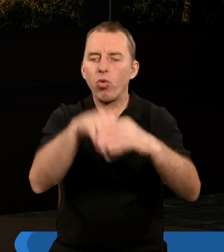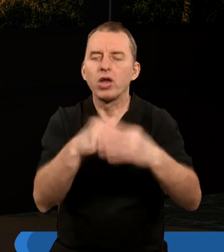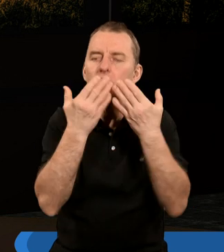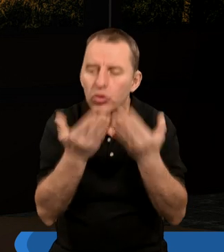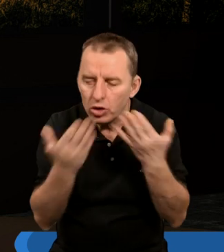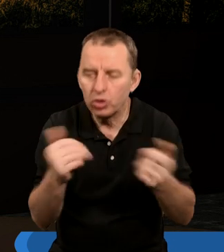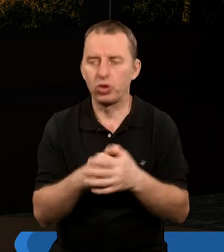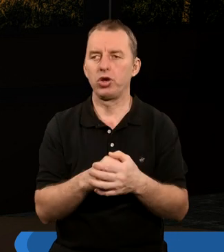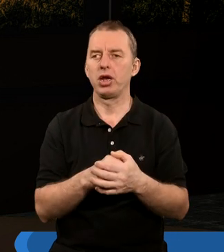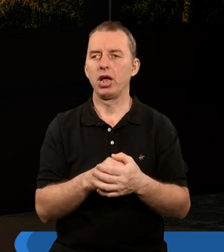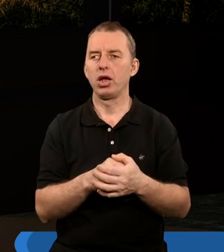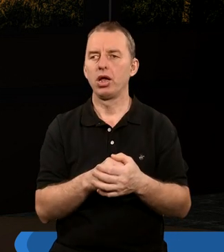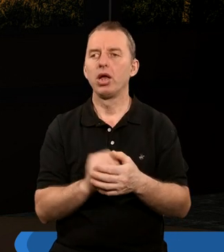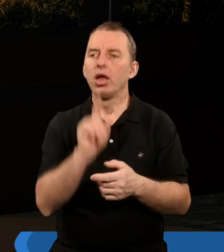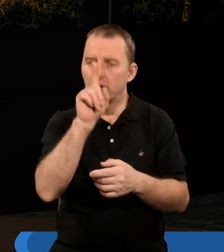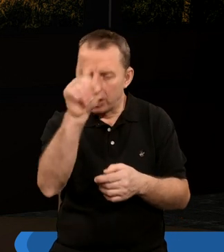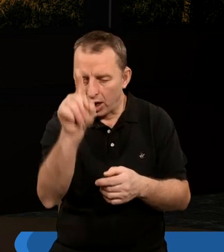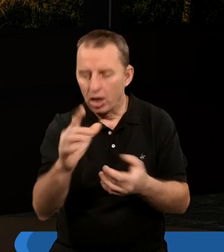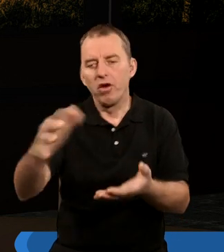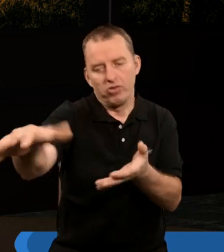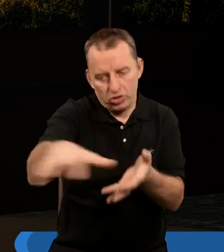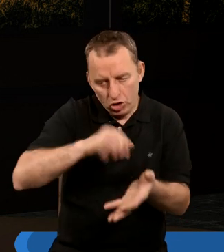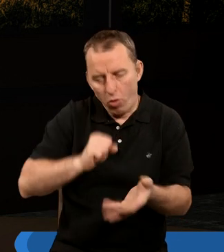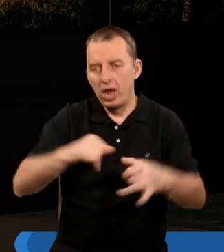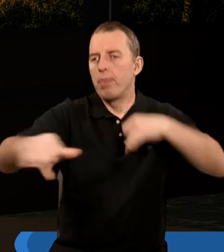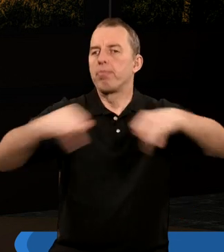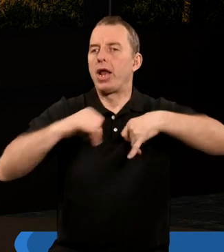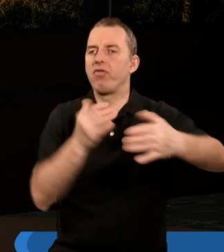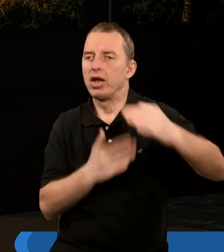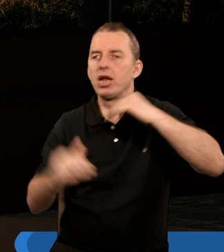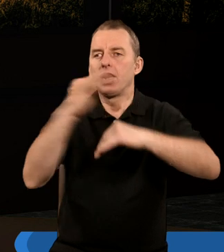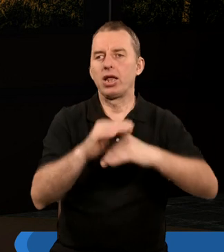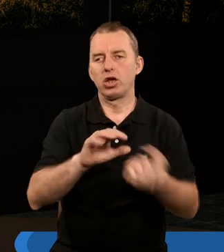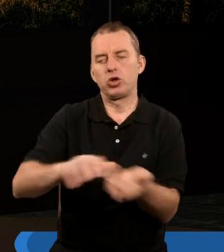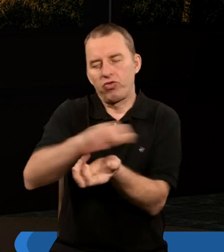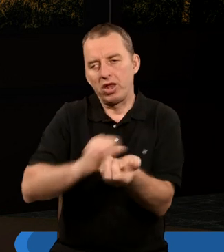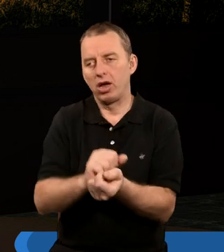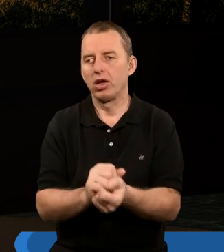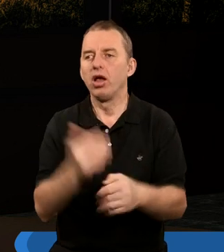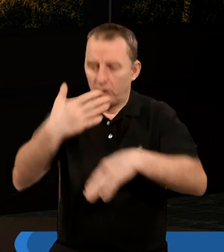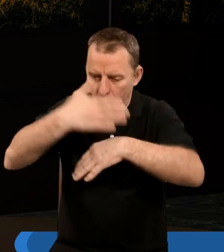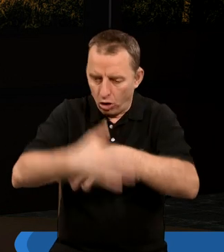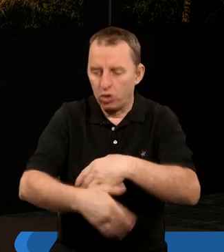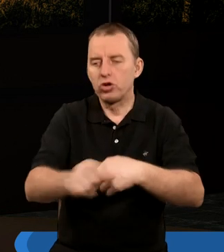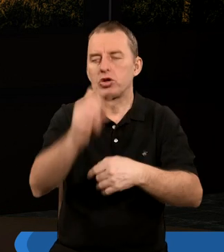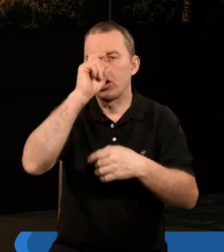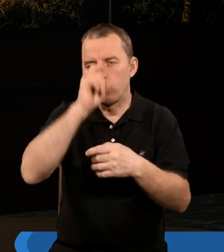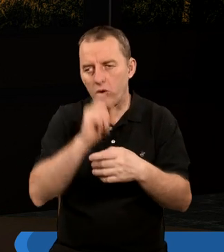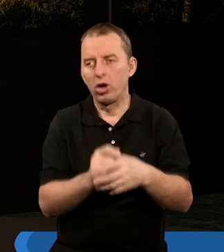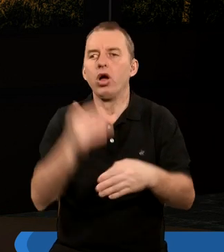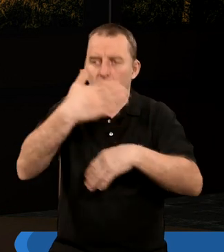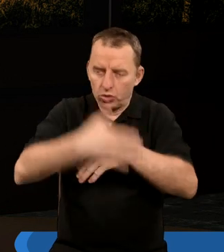Ci dziękczynienie za to, że Ty przejąłeś panowanie nad światem, za to, że skończy się zło,